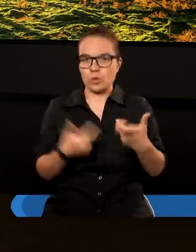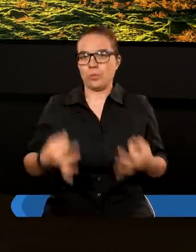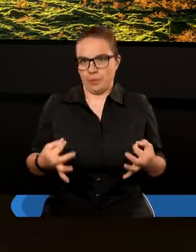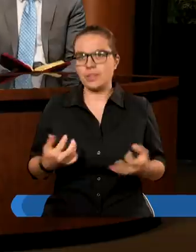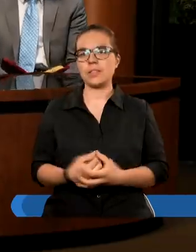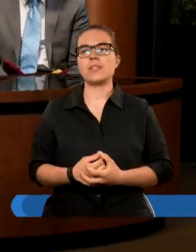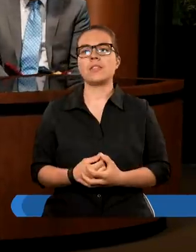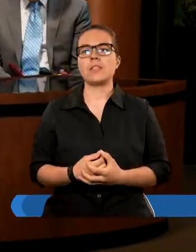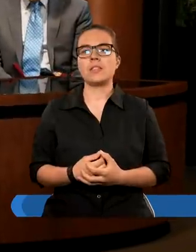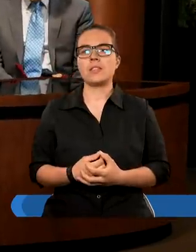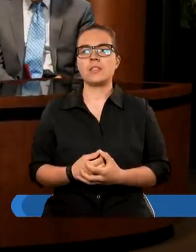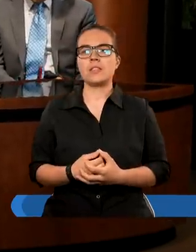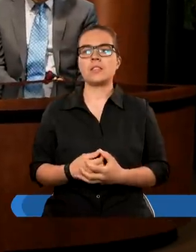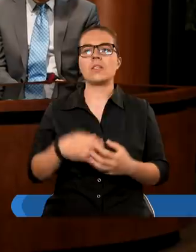uczynić.